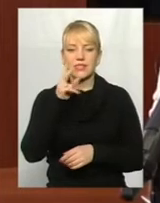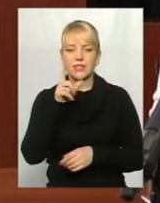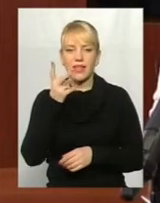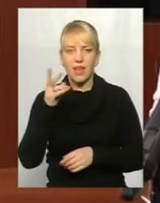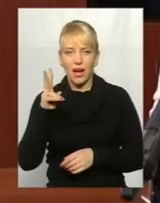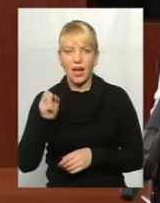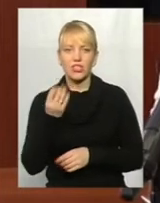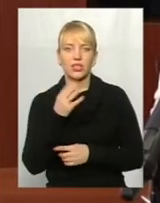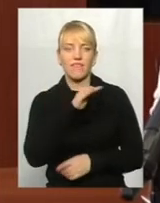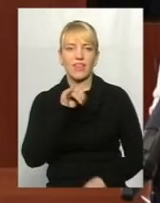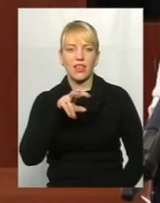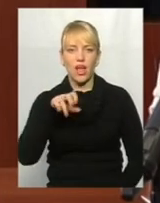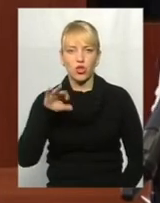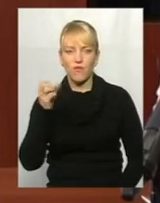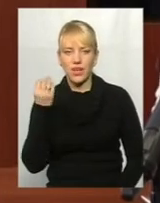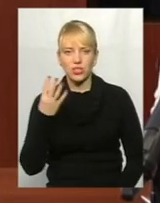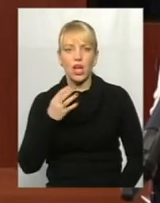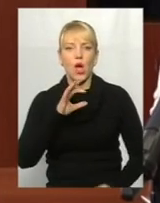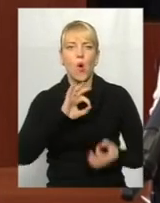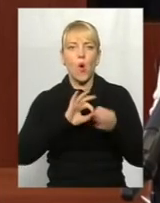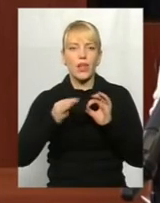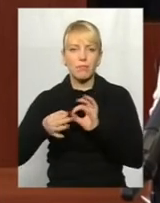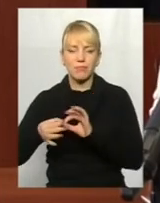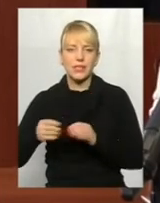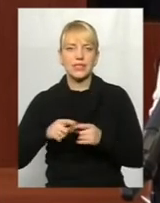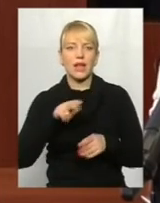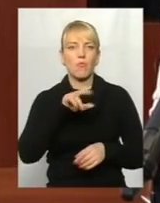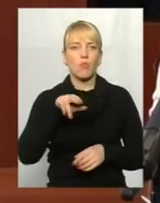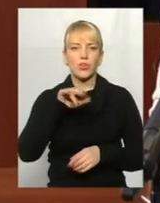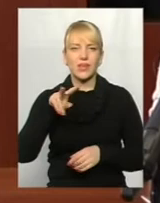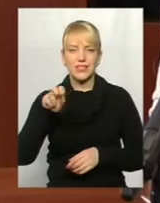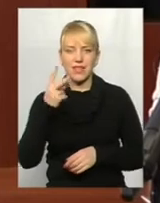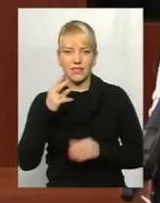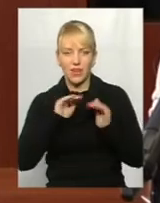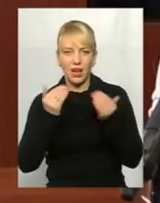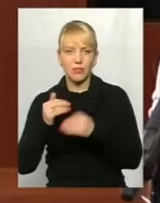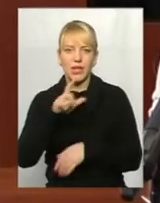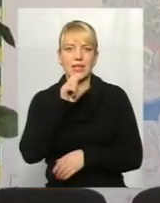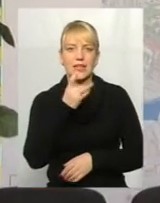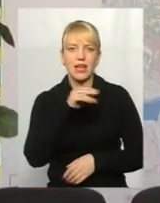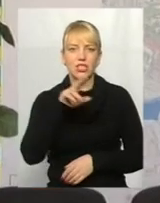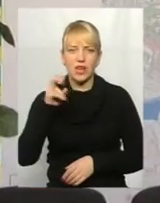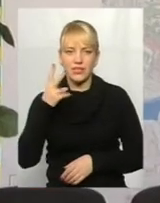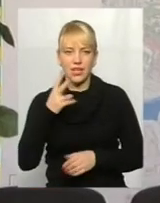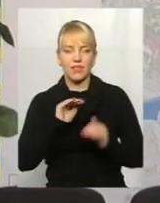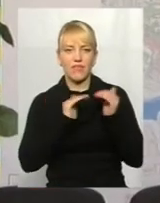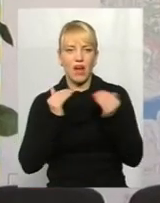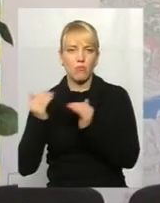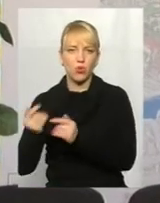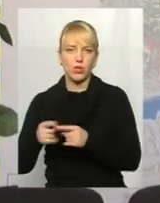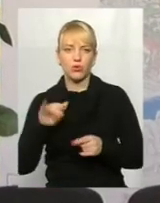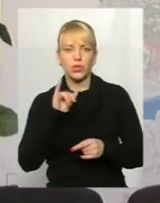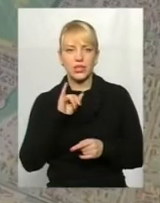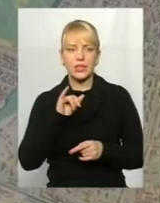4, на Олімпійській, на Подільській дві амбулаторії, на Зарічанській дві амбулаторії, центр